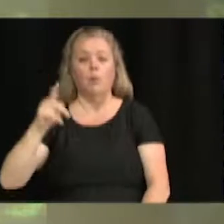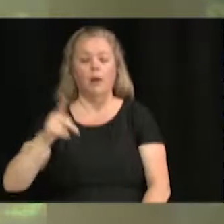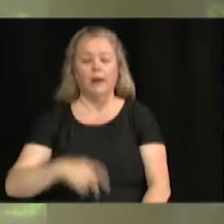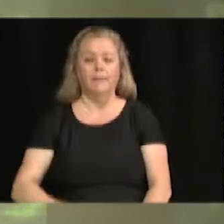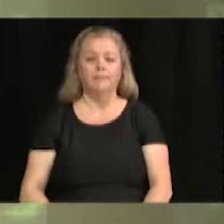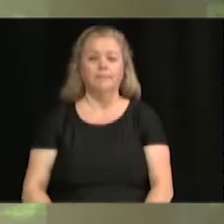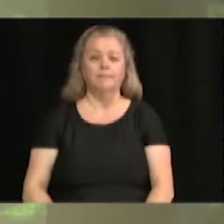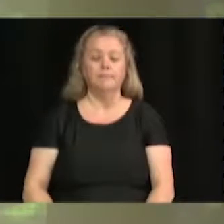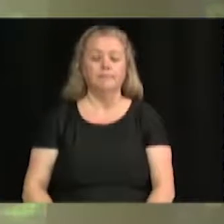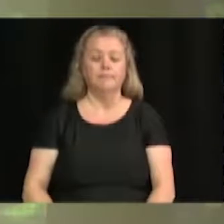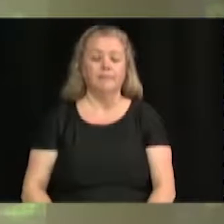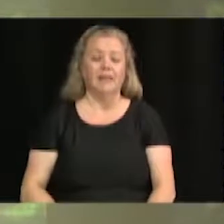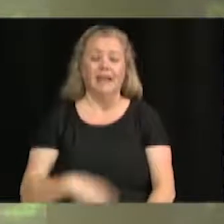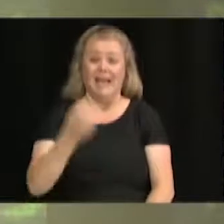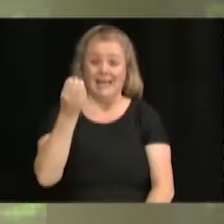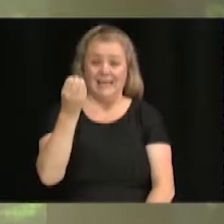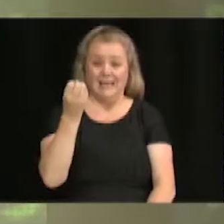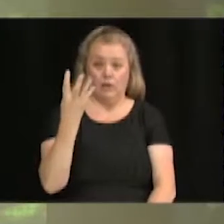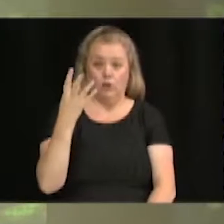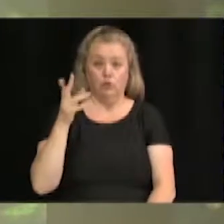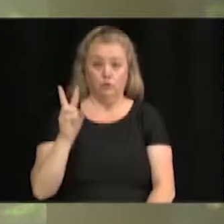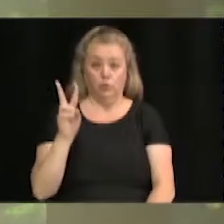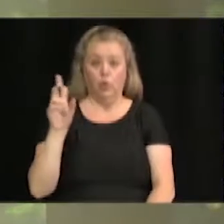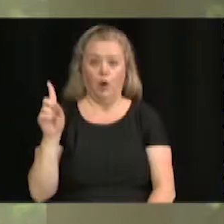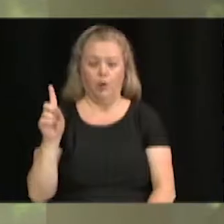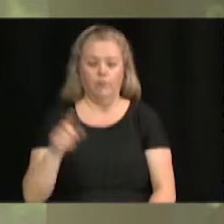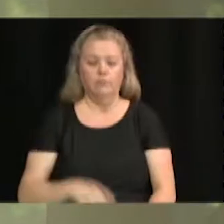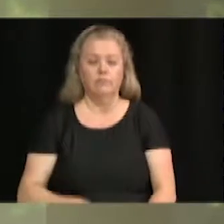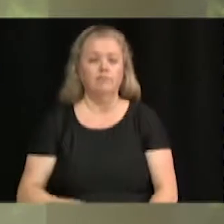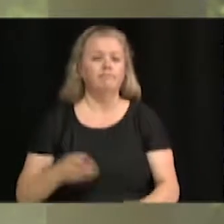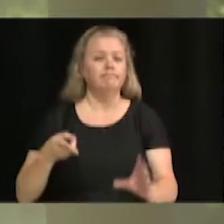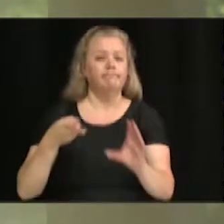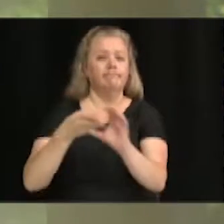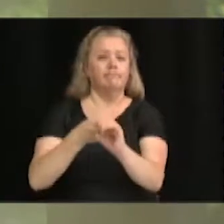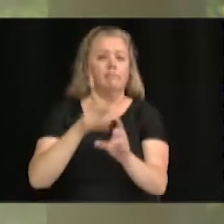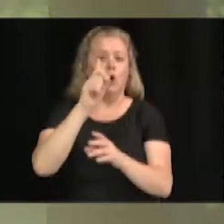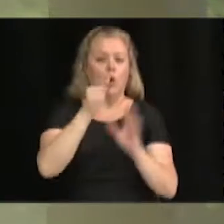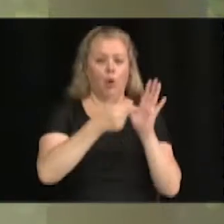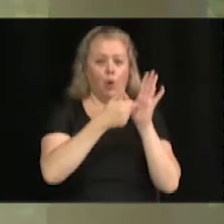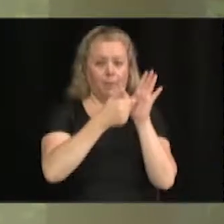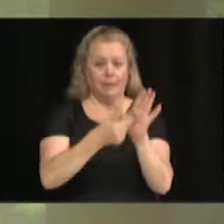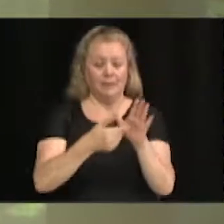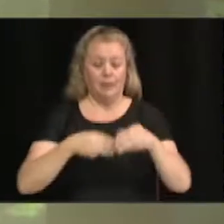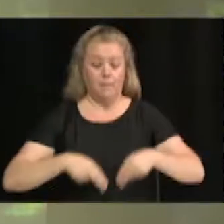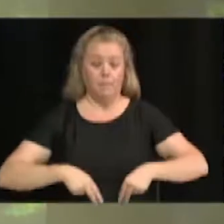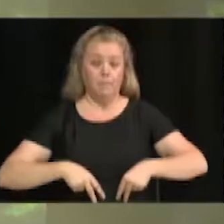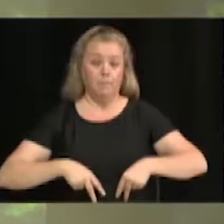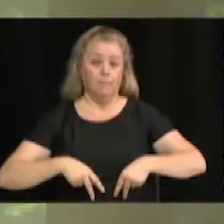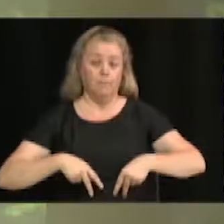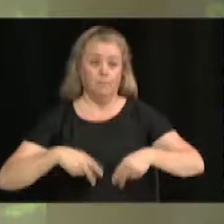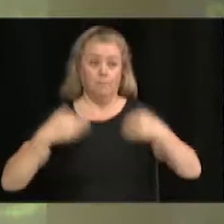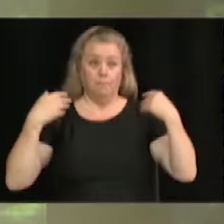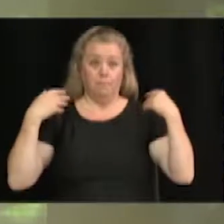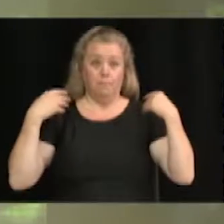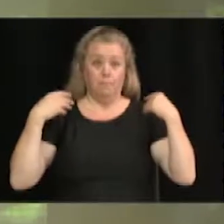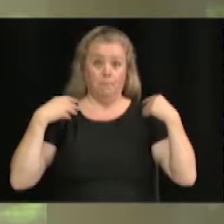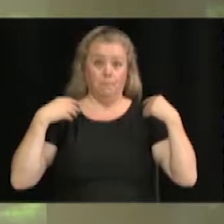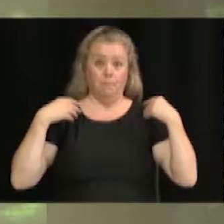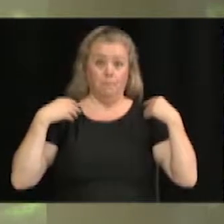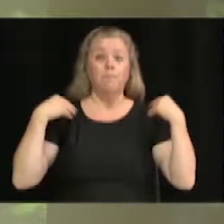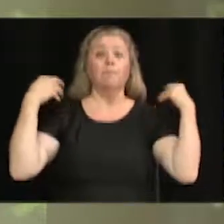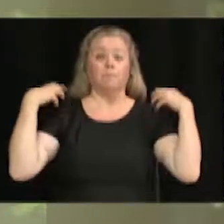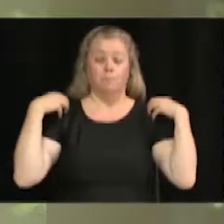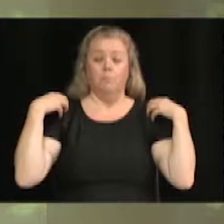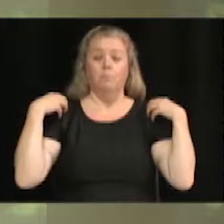14.2.1, participation d'un représentant municipal au colloque sur la sécurité civile et